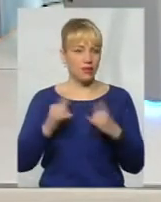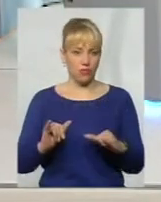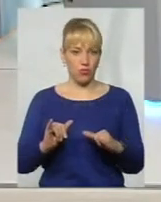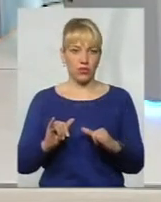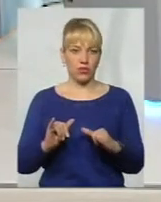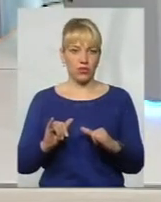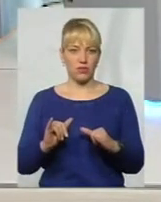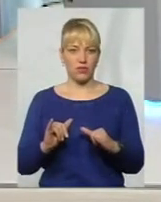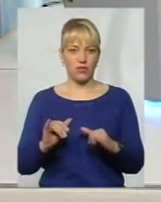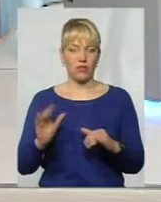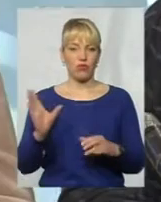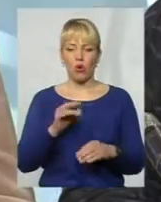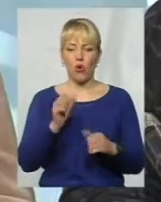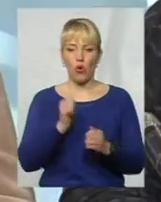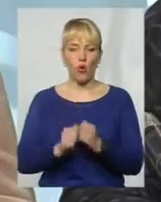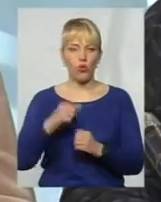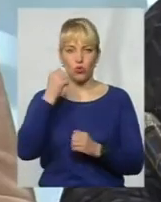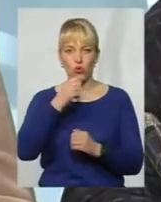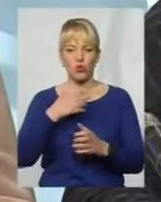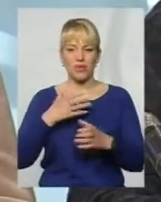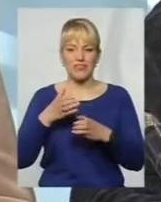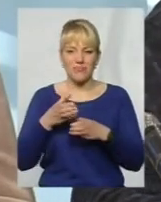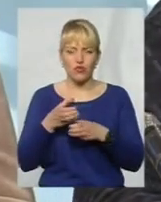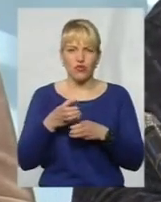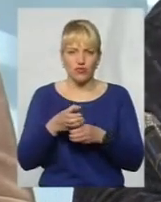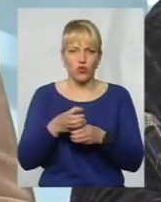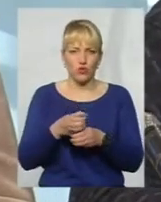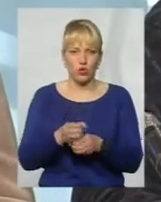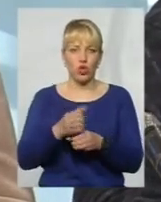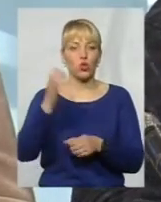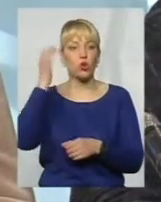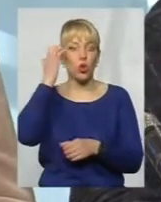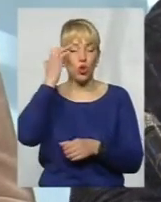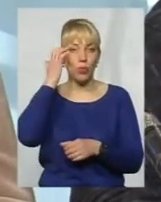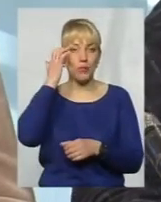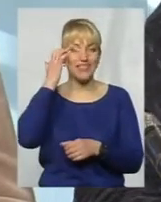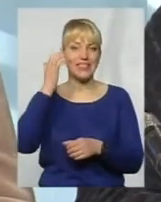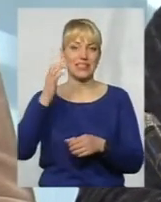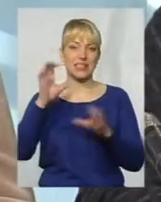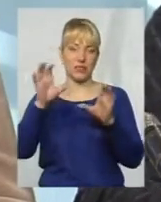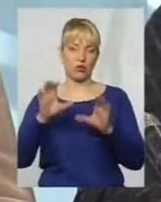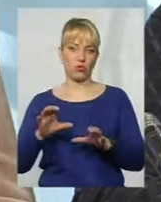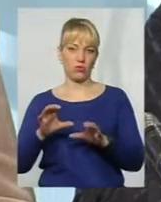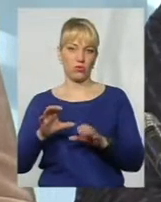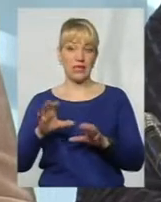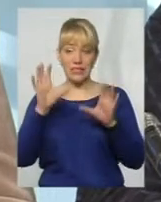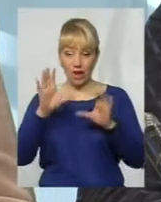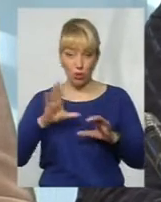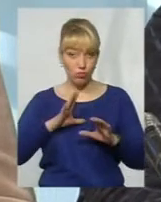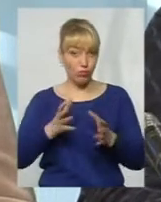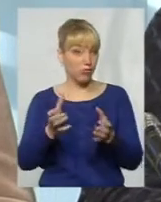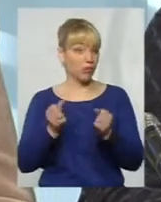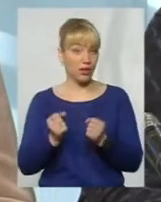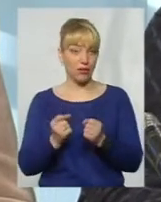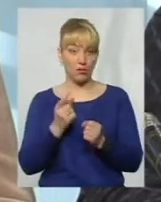Все кожного року нам звужували і звужували наші Чорнобильські закони. Закон, вроді, був прийнятий